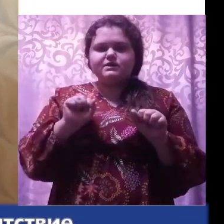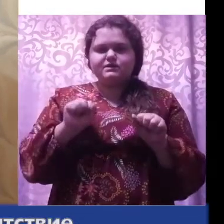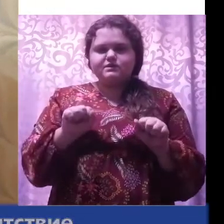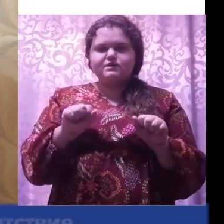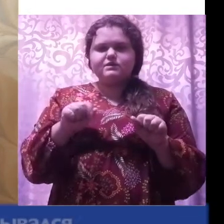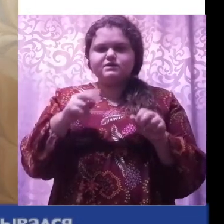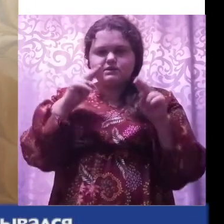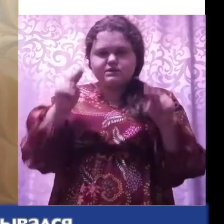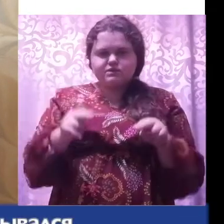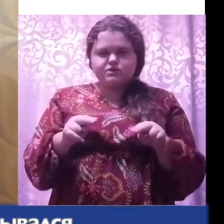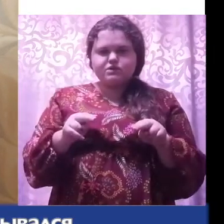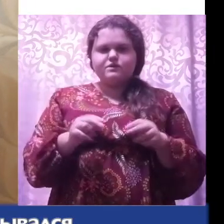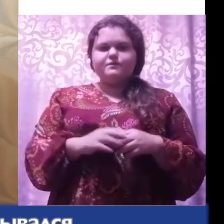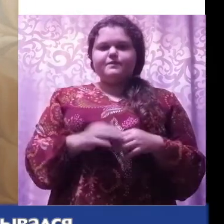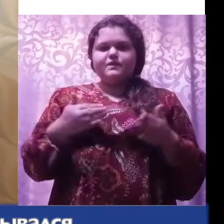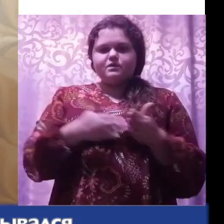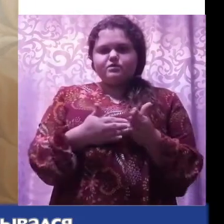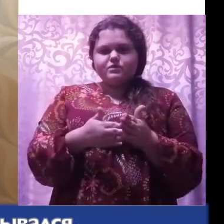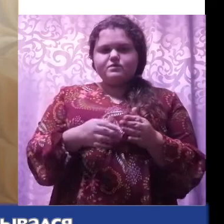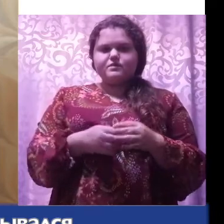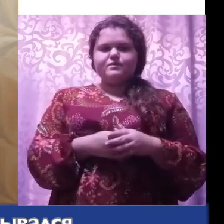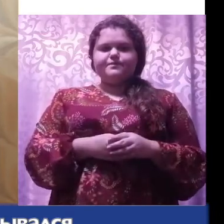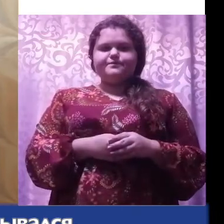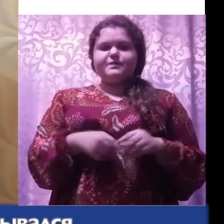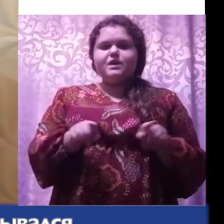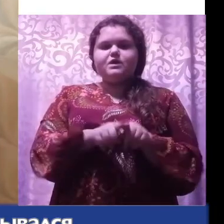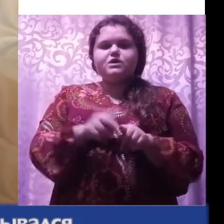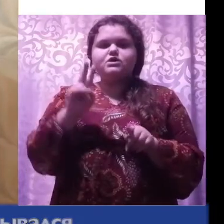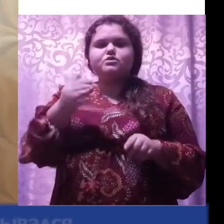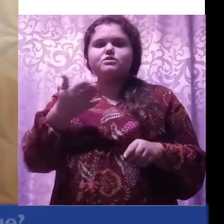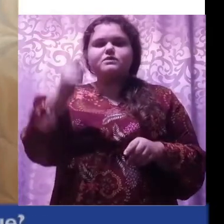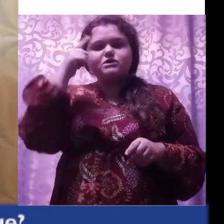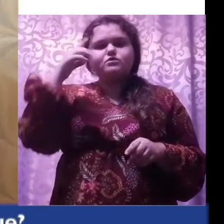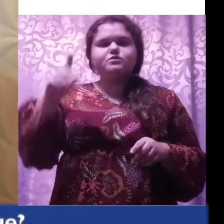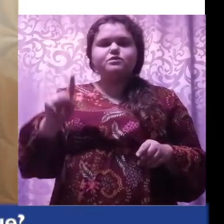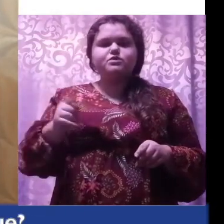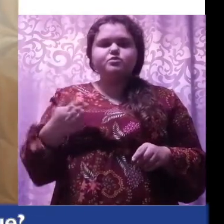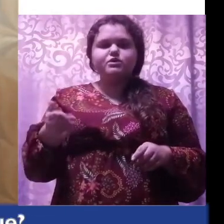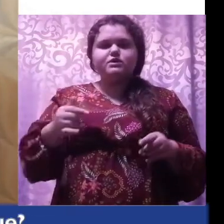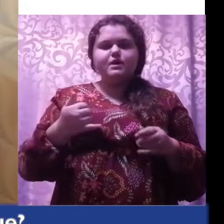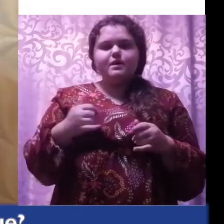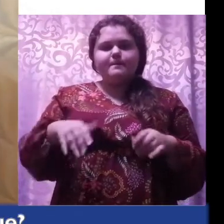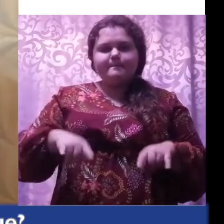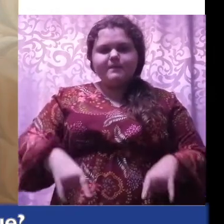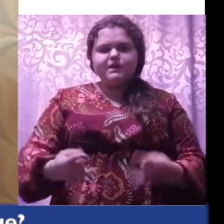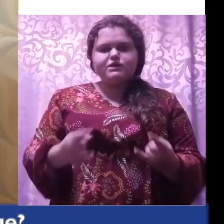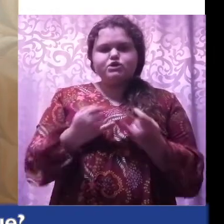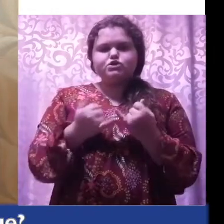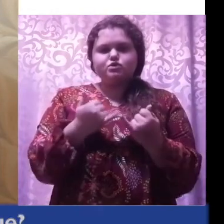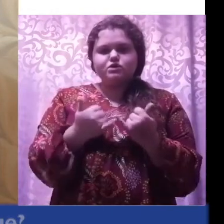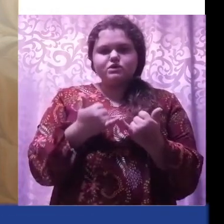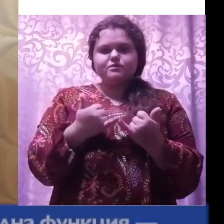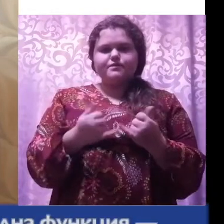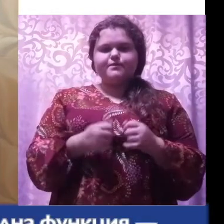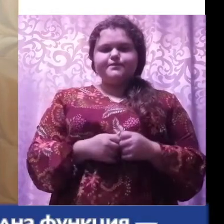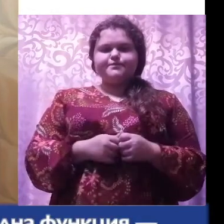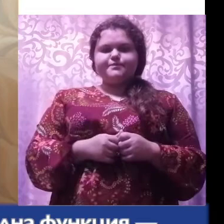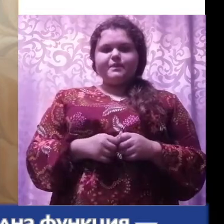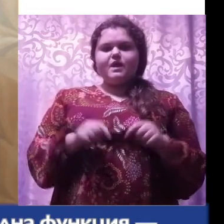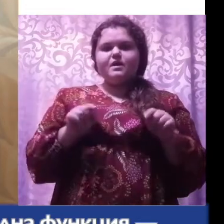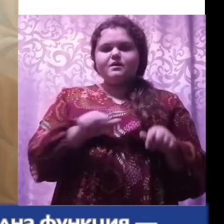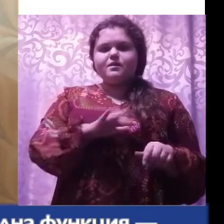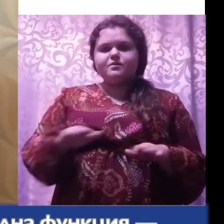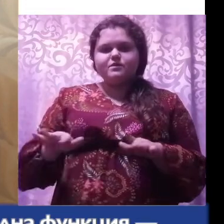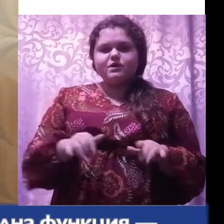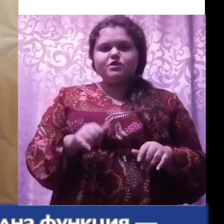препятствия. Также кто-нибудь из вас задумывался, почему эти плитки желтые? На